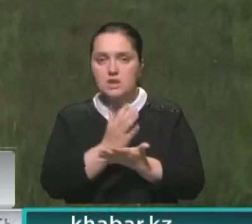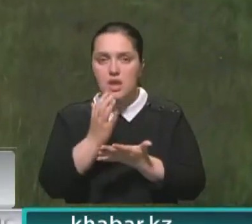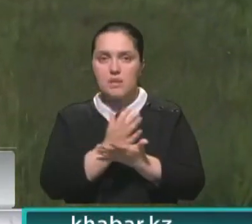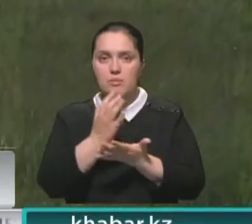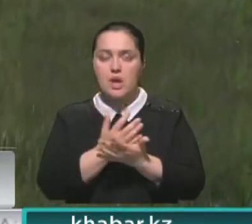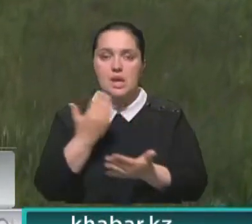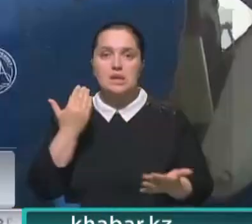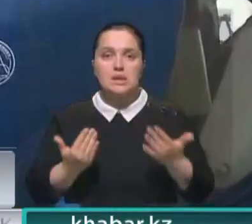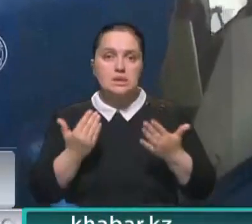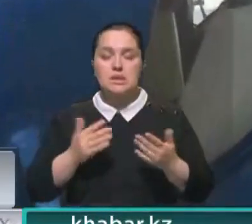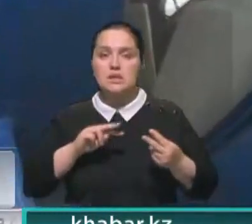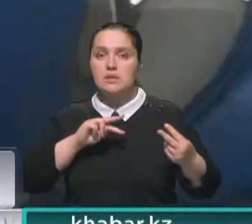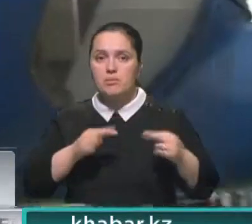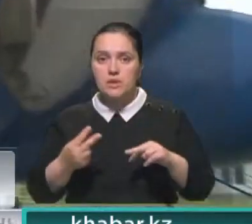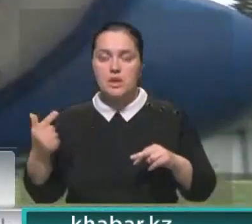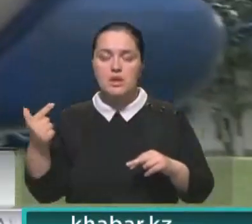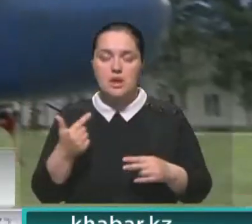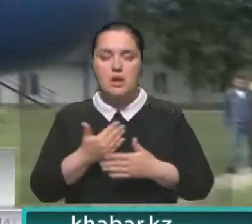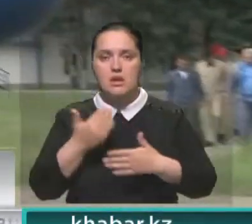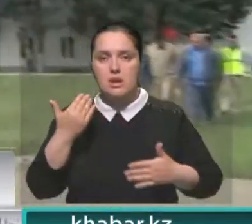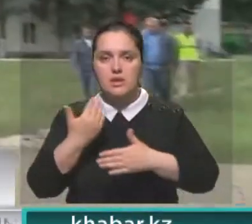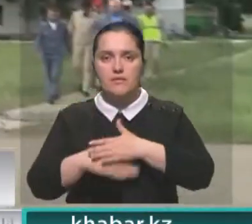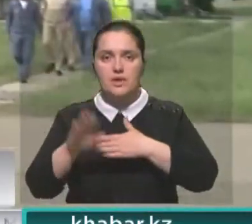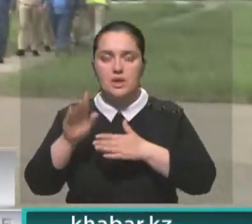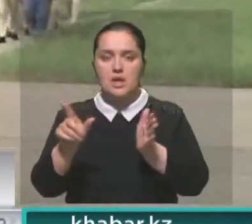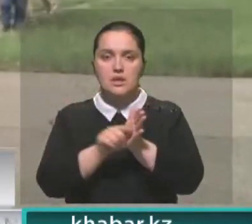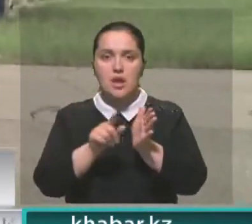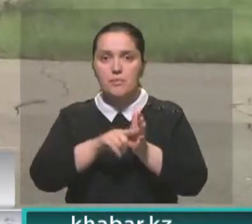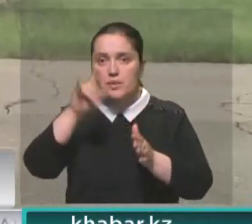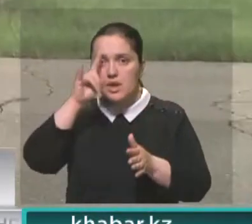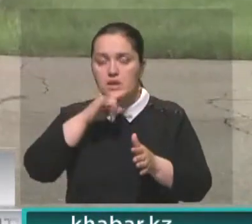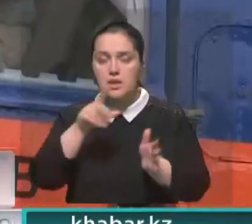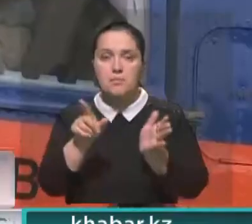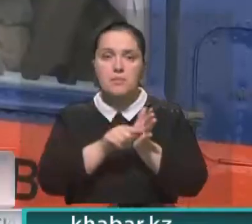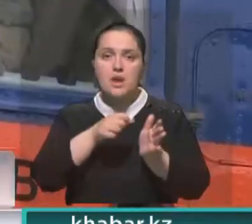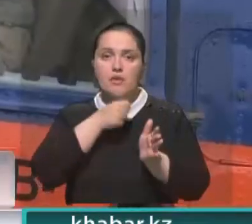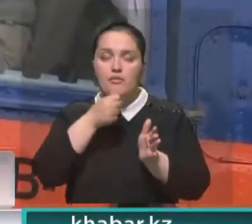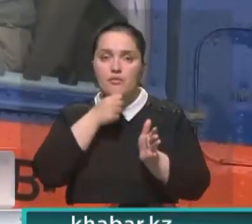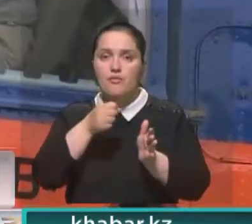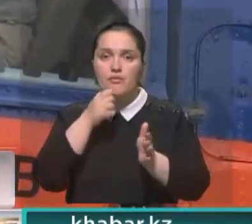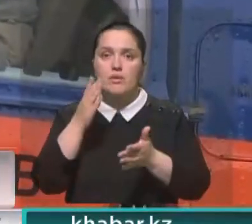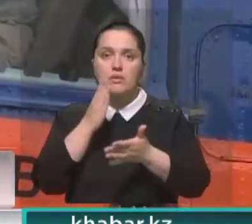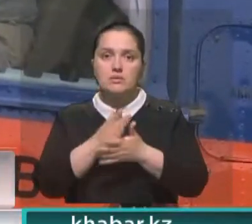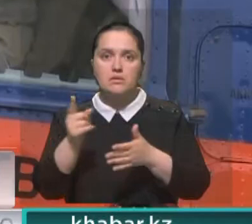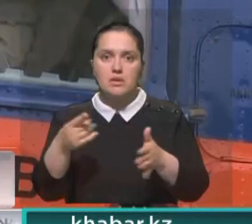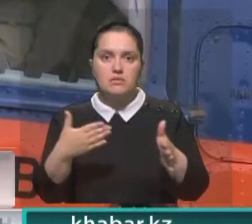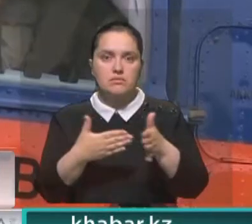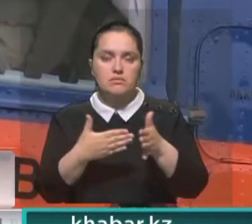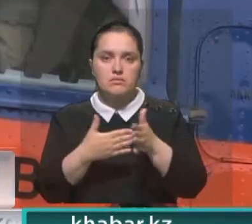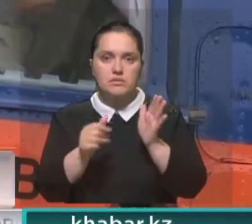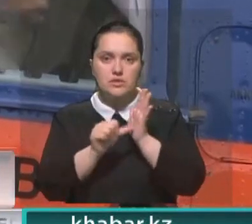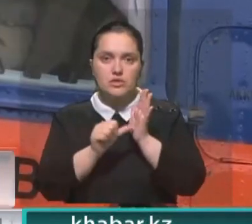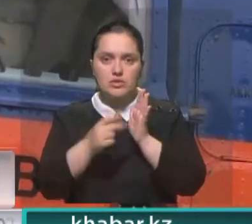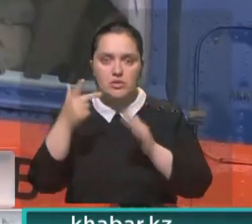случае смены гражданства ранний выход на пенсию. В Казахстане же пенсионный возраст пилотов достигает критических для профессии